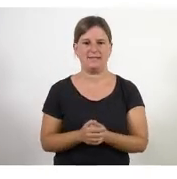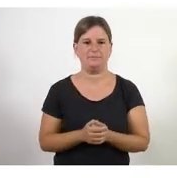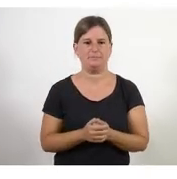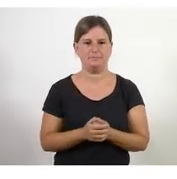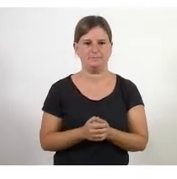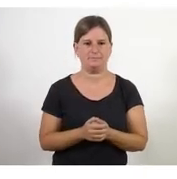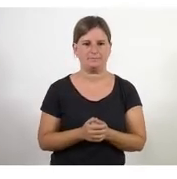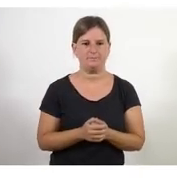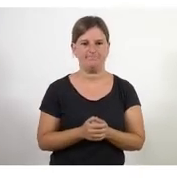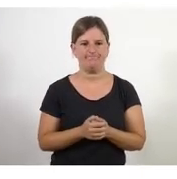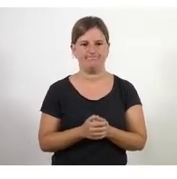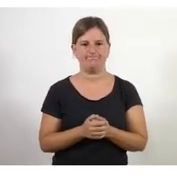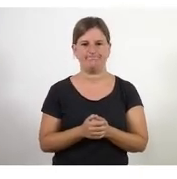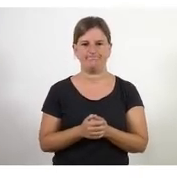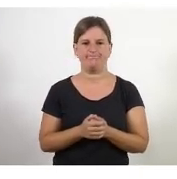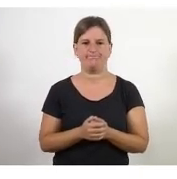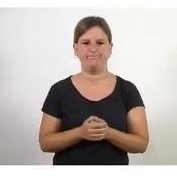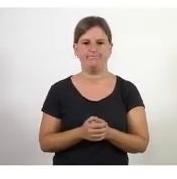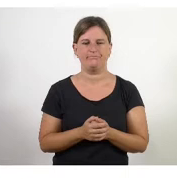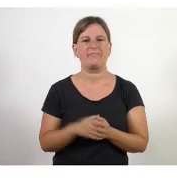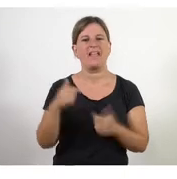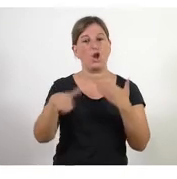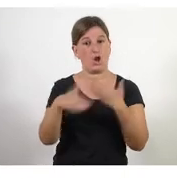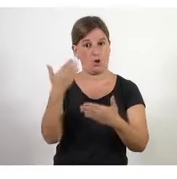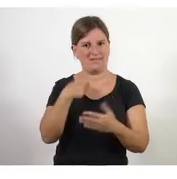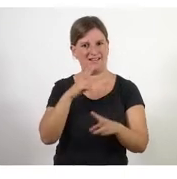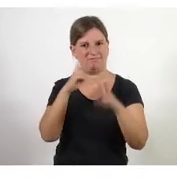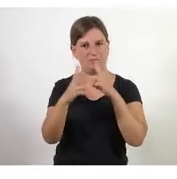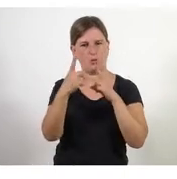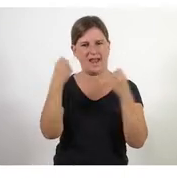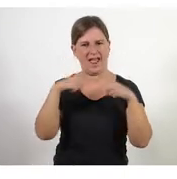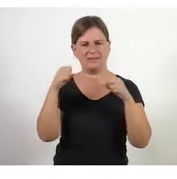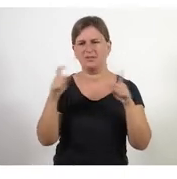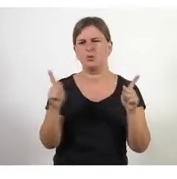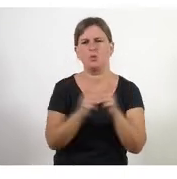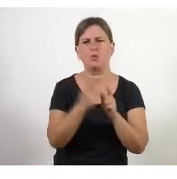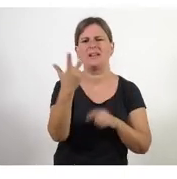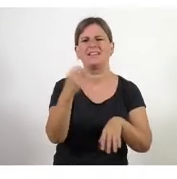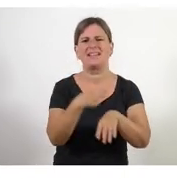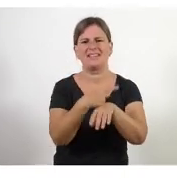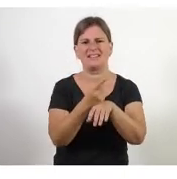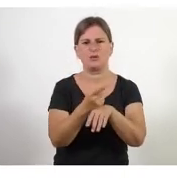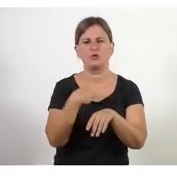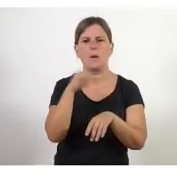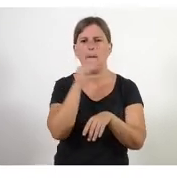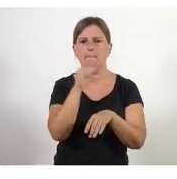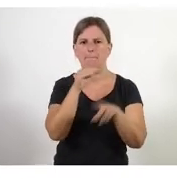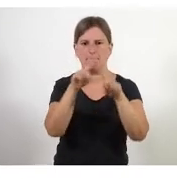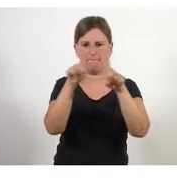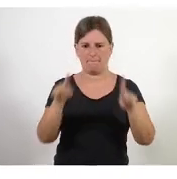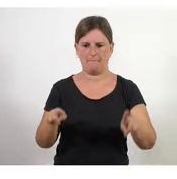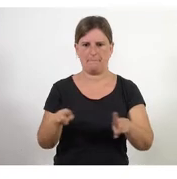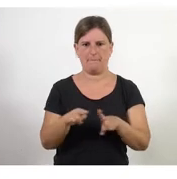ara aquesta activitat que us he dit al començar 30 segons agafa un paper un